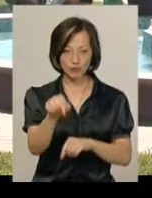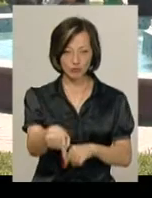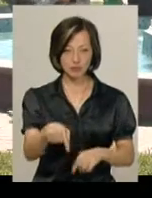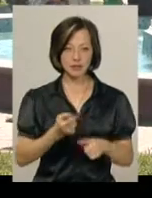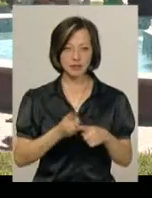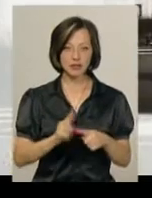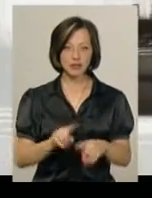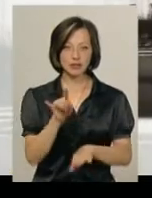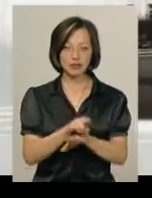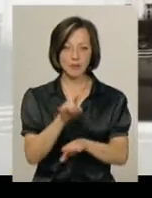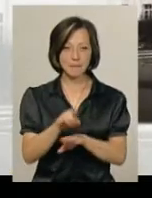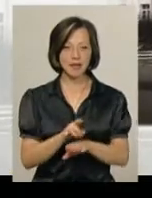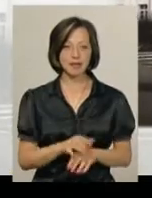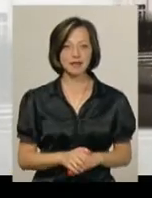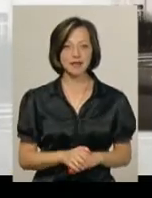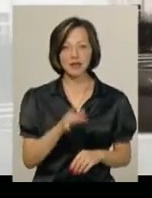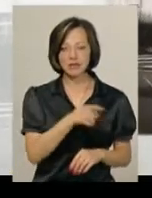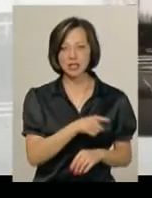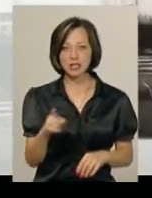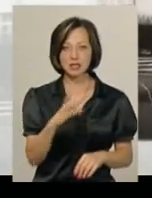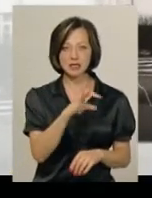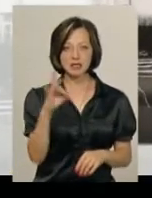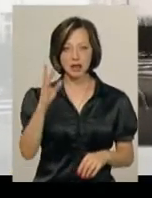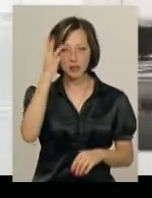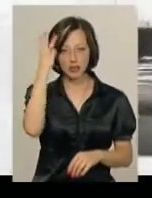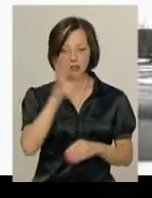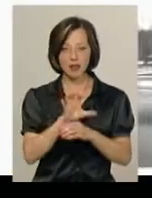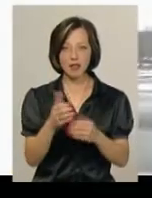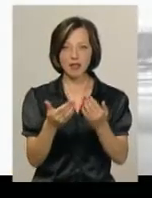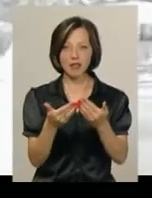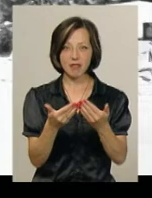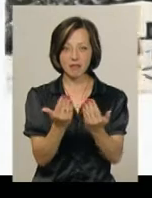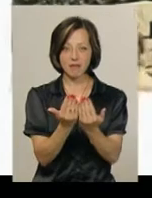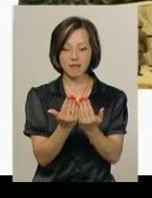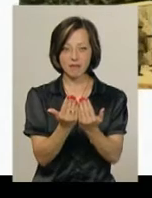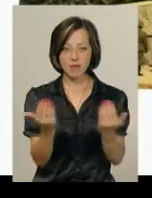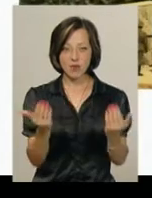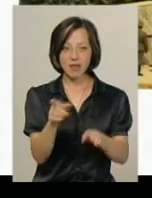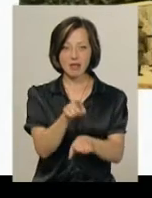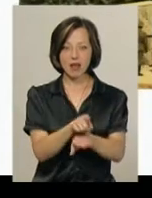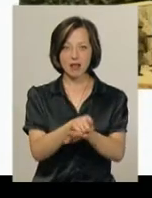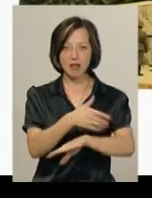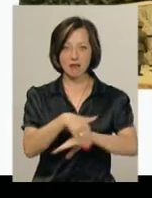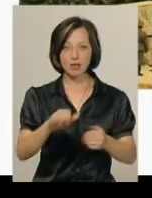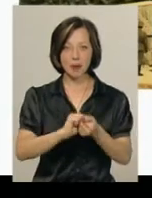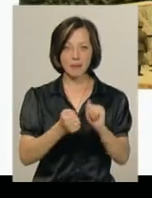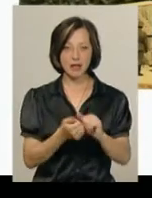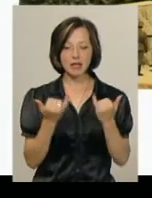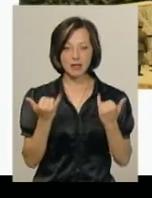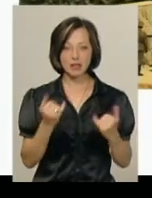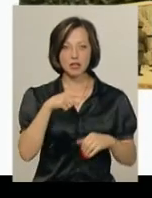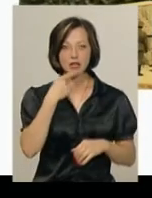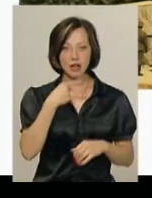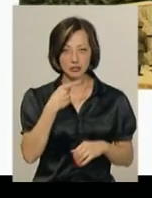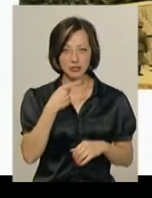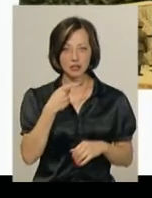саме на цих жабенятках». У часи Радянського Союзу хмельничани фотографувались на фоні танку, який нині розташований на вулиці Кам'янецькій. Нині, каже